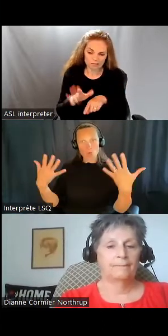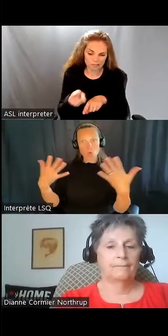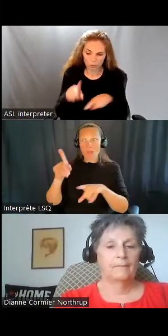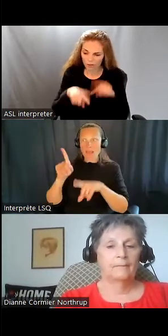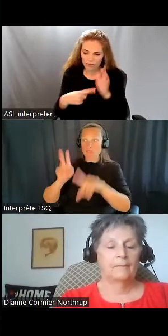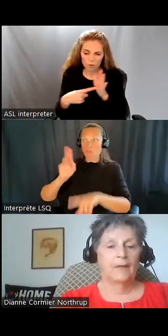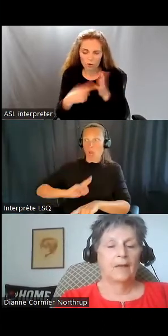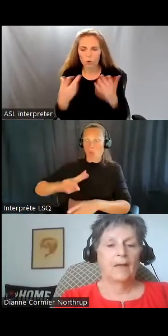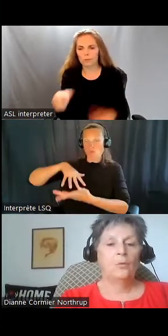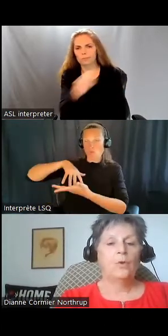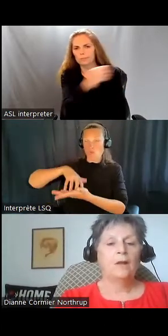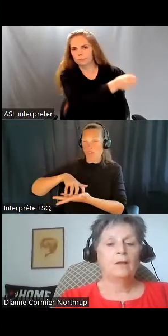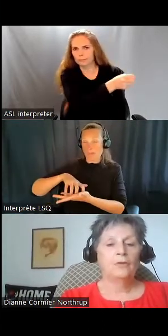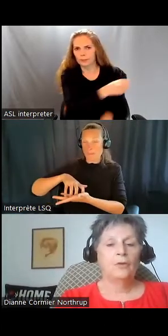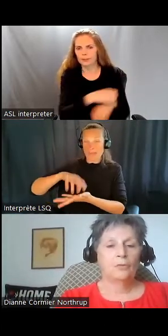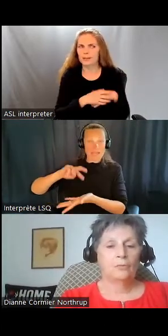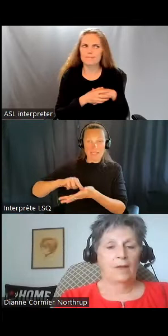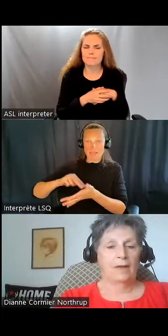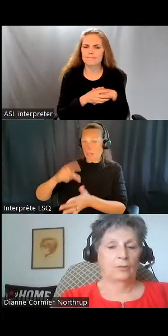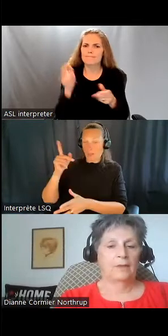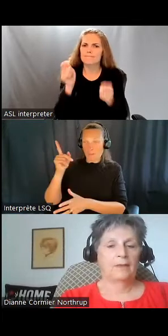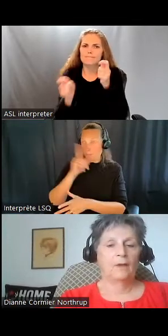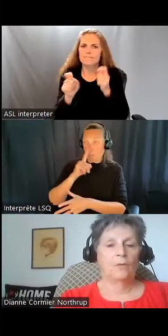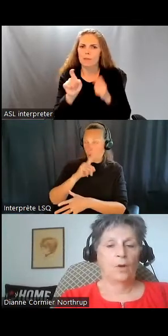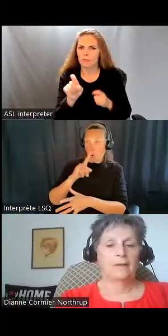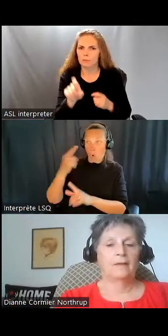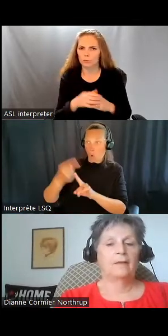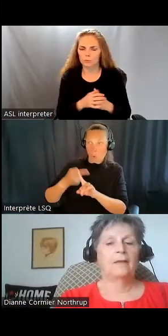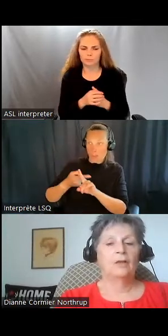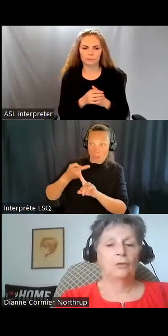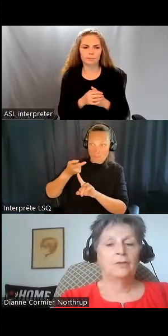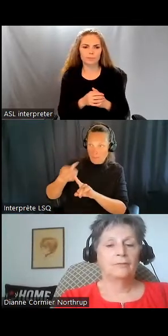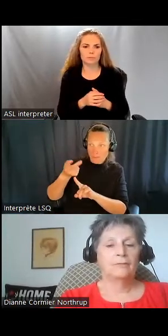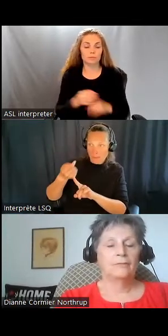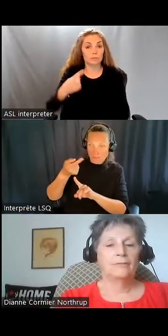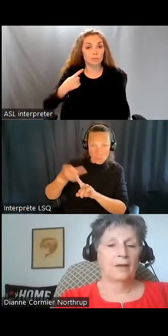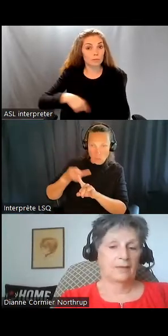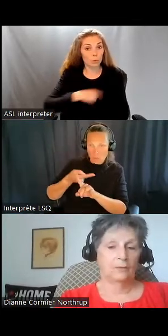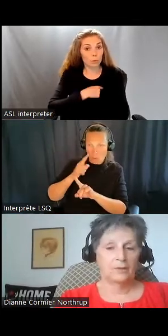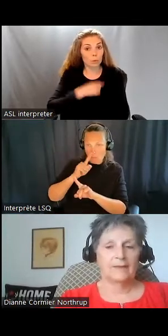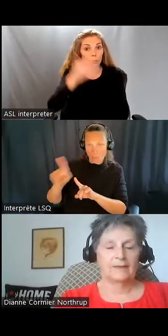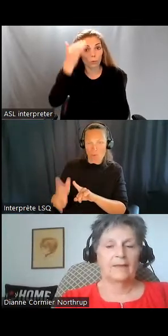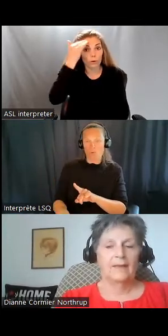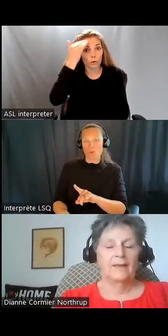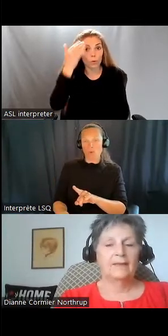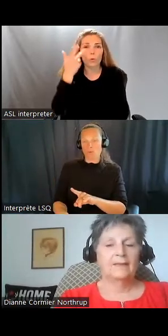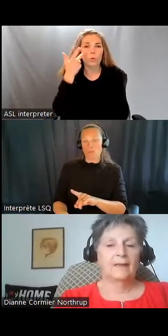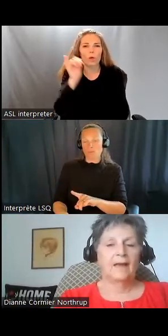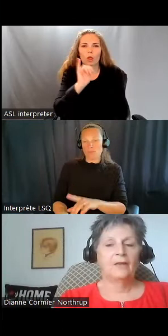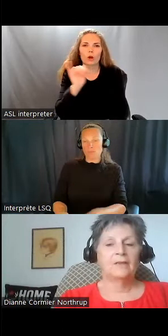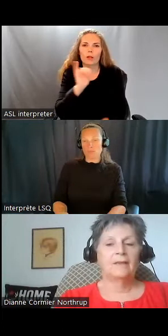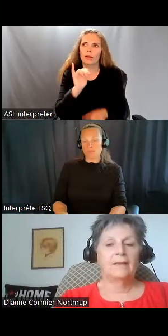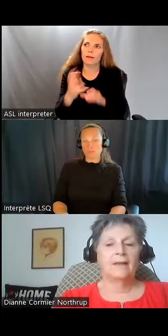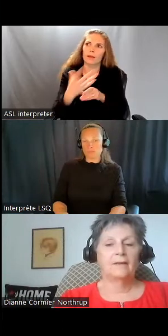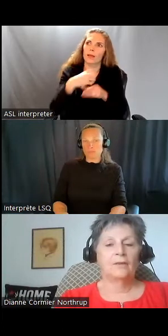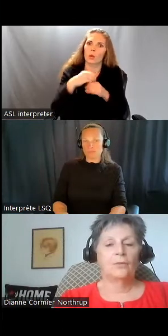tellement bas qu'ils ne peuvent pas se permettre'être un loyer et nous savons tous ce à